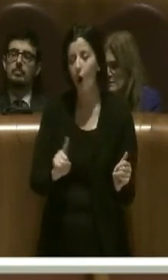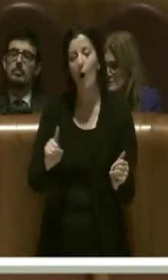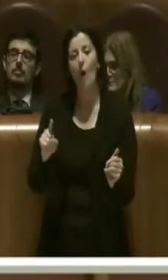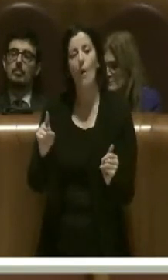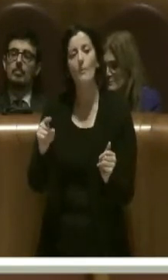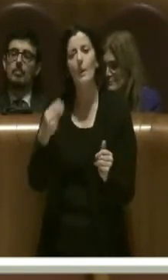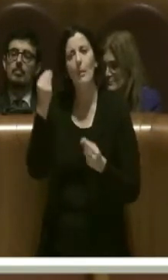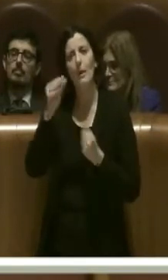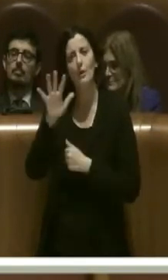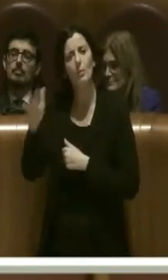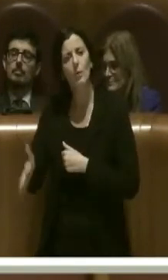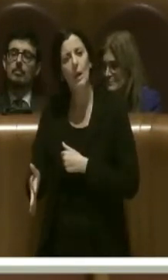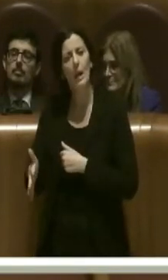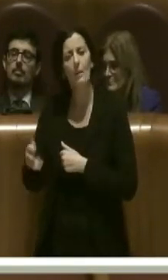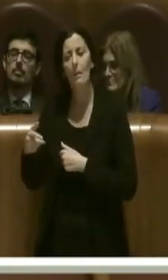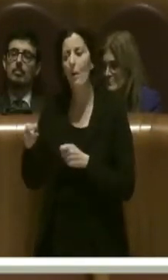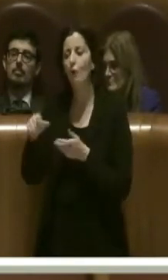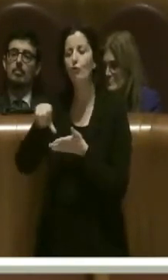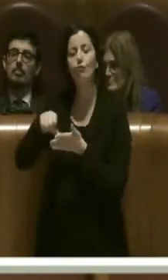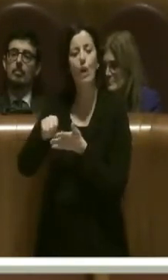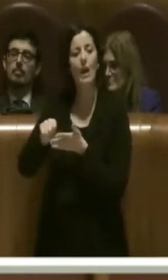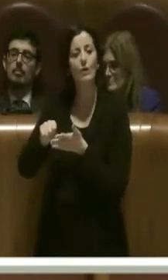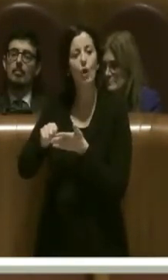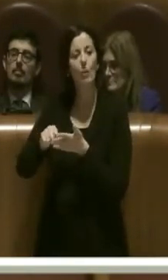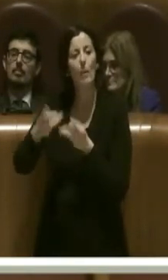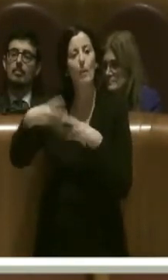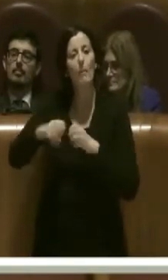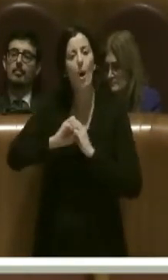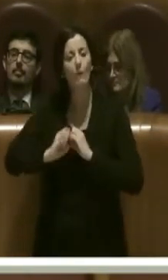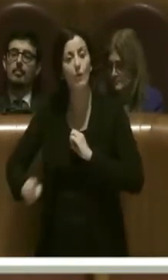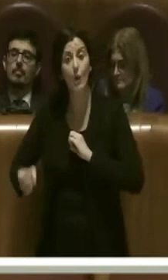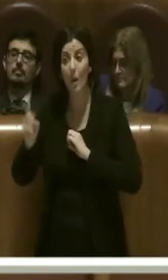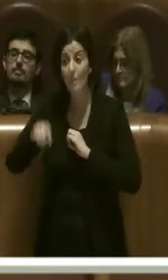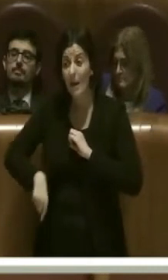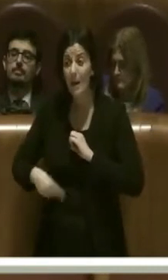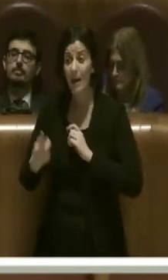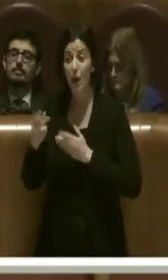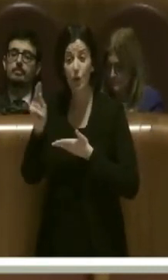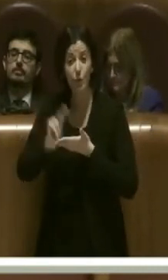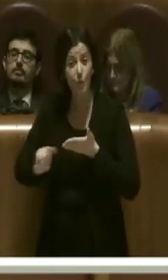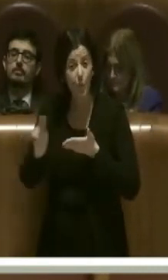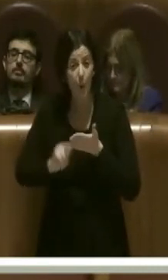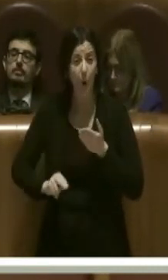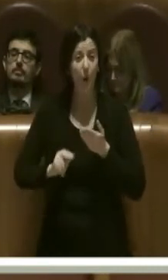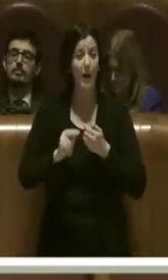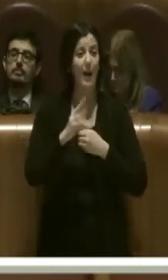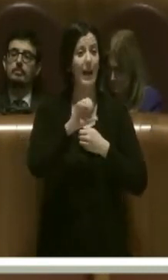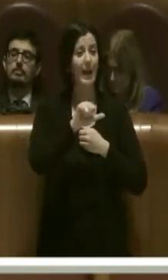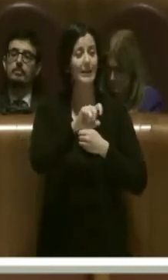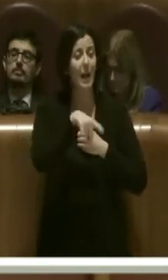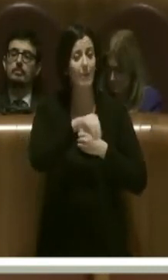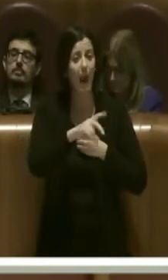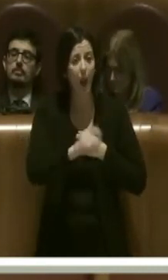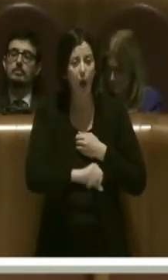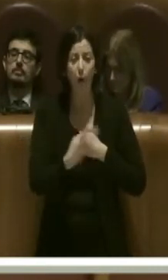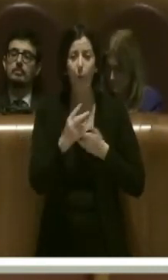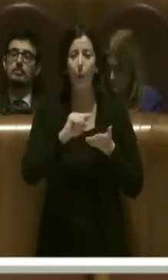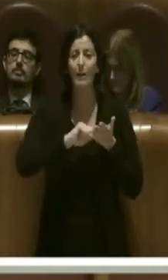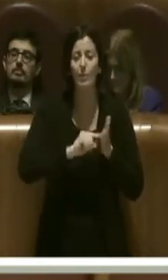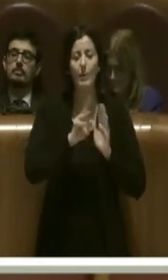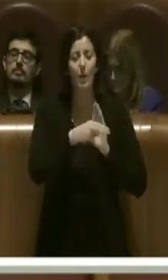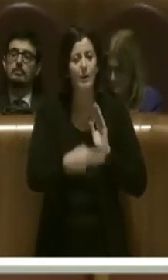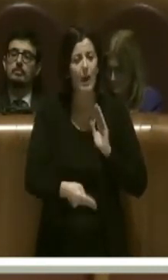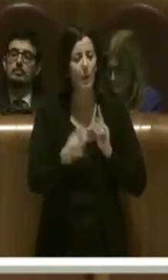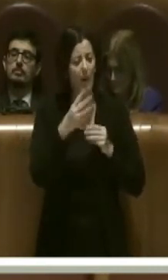era stato in programma un centro polifunzionale, 4 milioni di euro per una scuola. Penso alle strade di Casalpalocco, 4 milioni di euro per rifarle tutte, che sono un